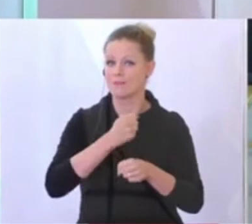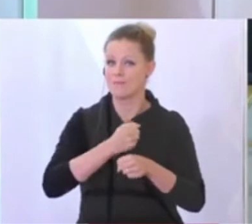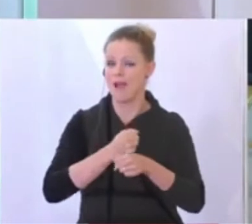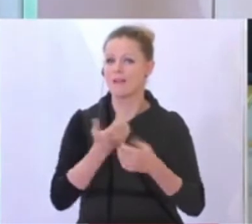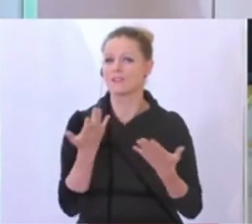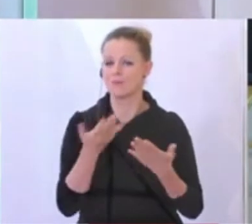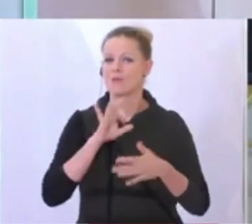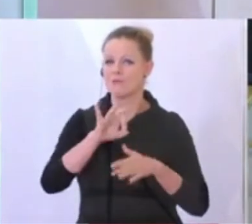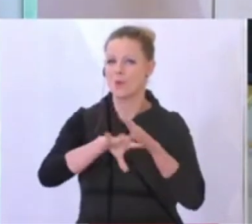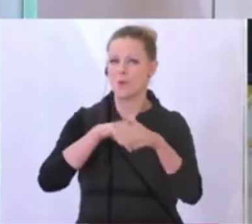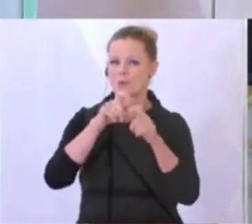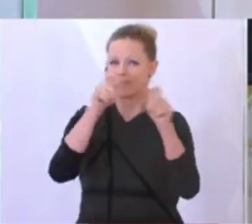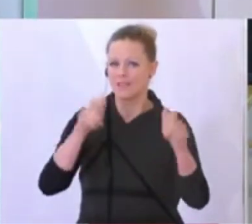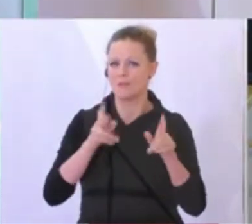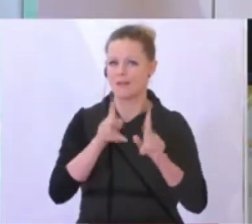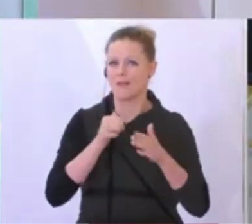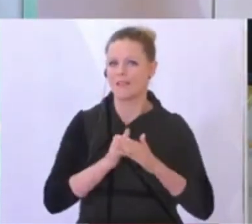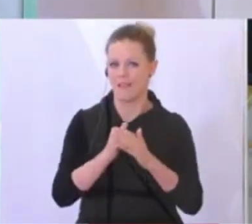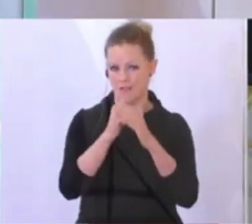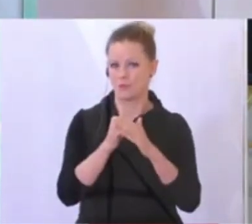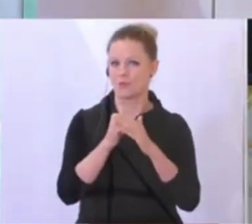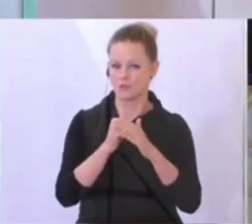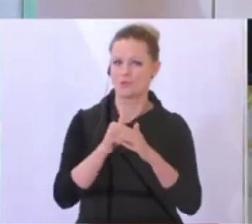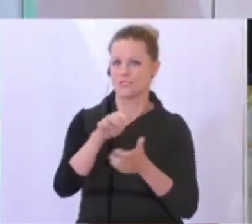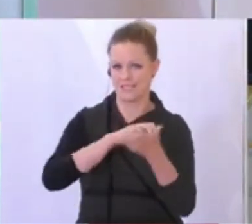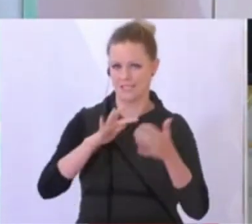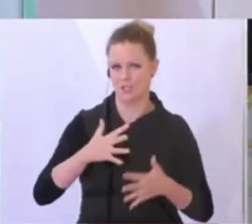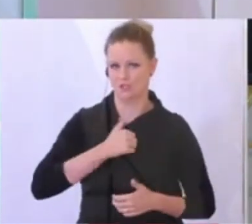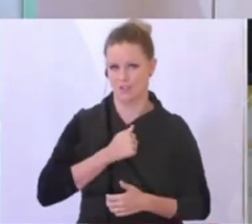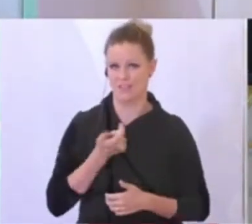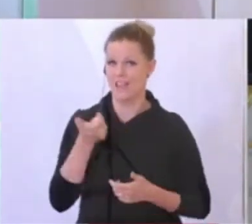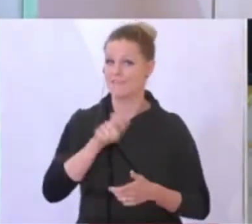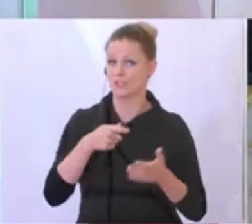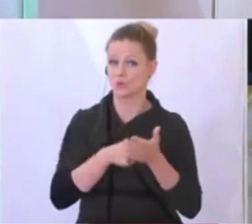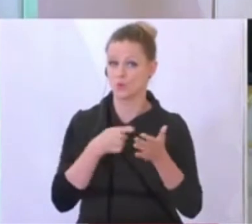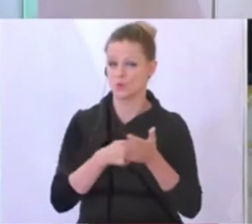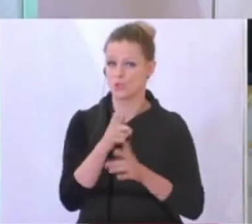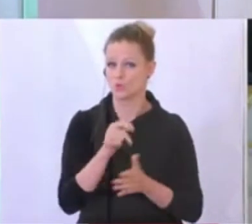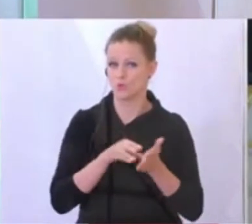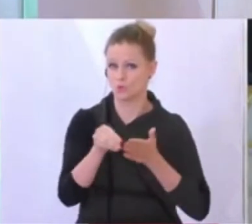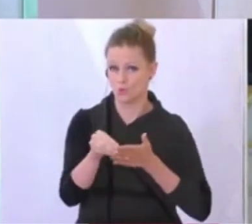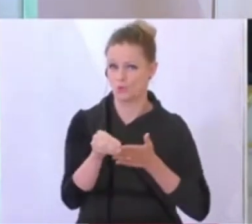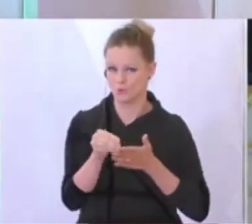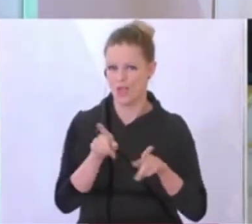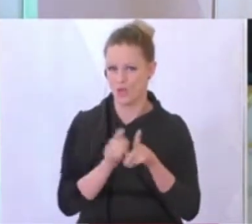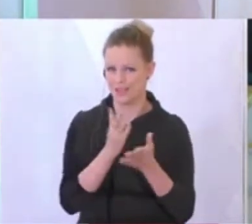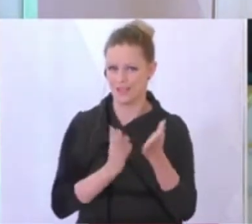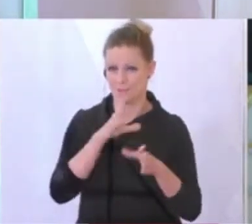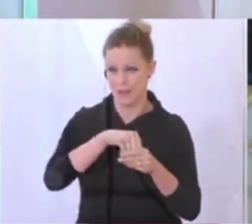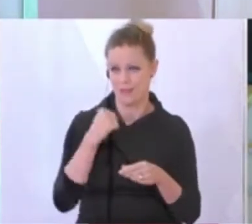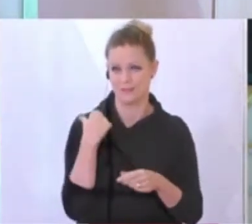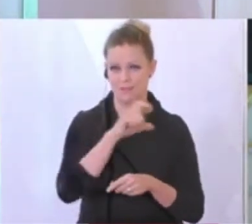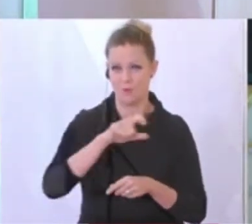um den Unternehmen durch die Krise zu helfen. Der Fixkostenzuschuss, der auch Teil des Ganzen ist, kann ja seit letzter Woche